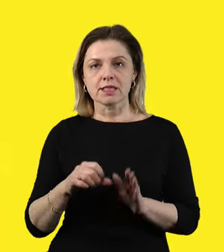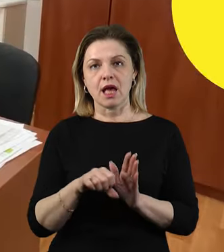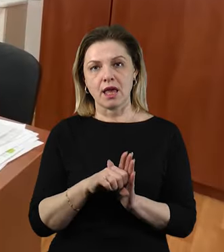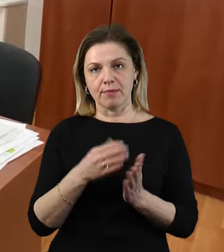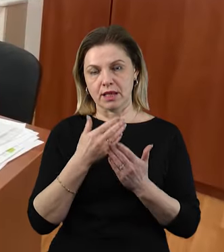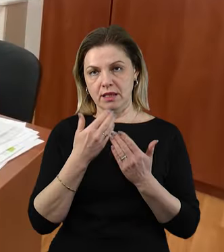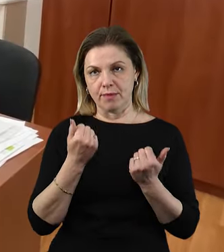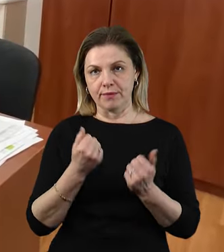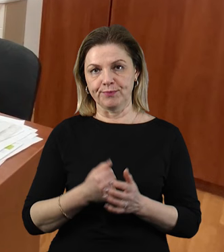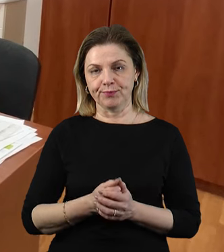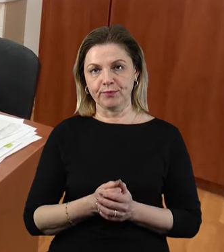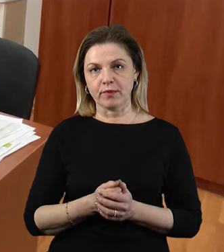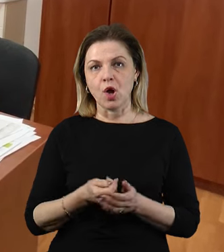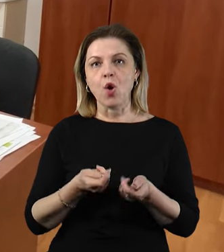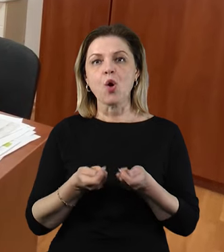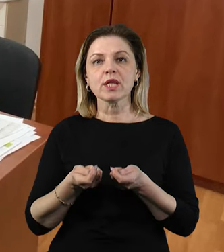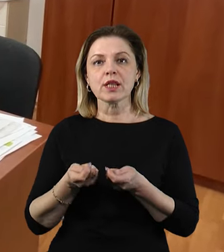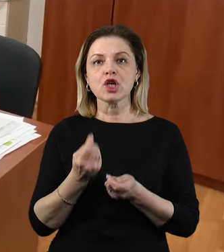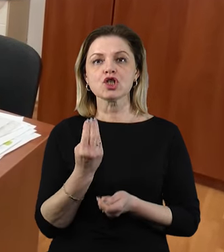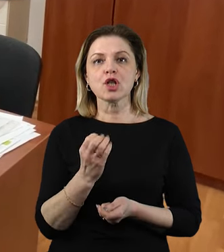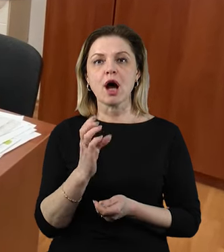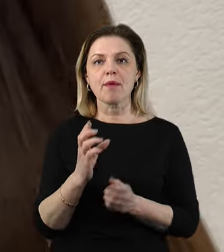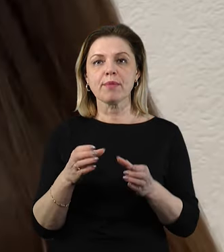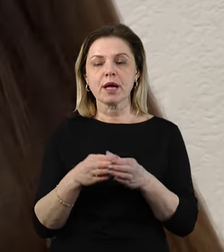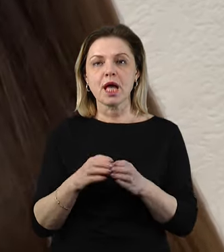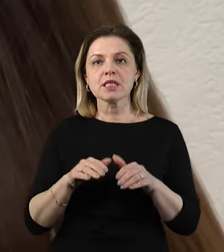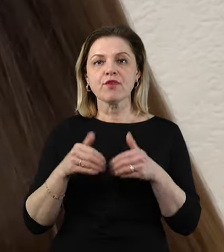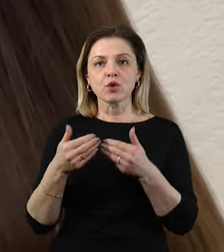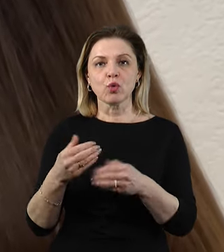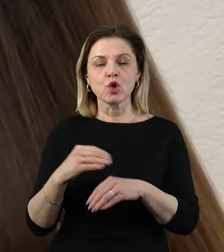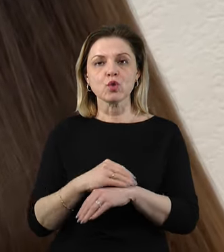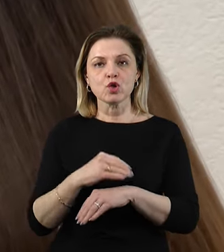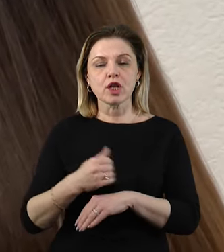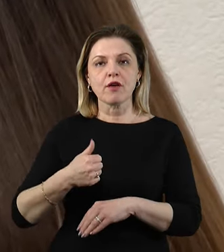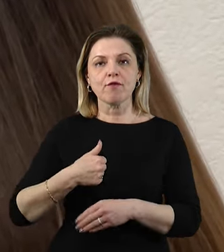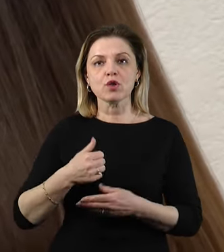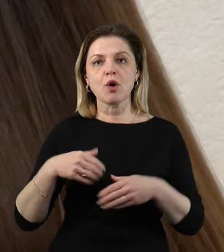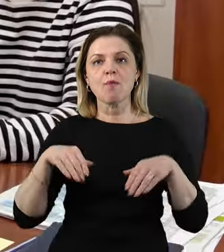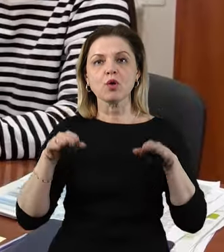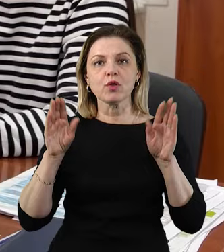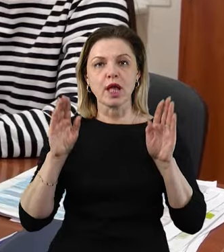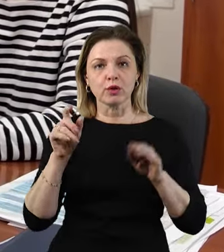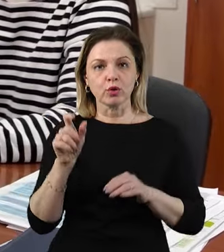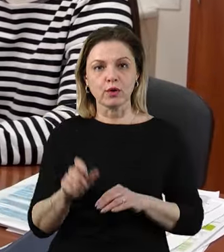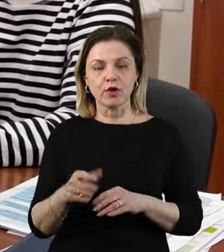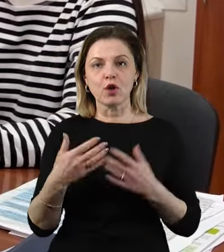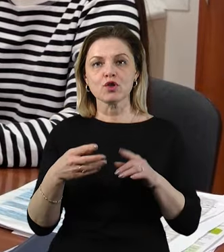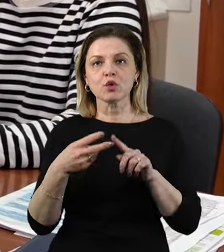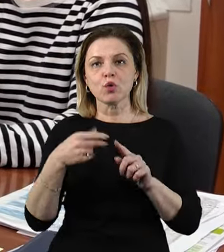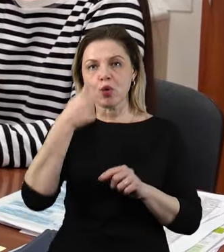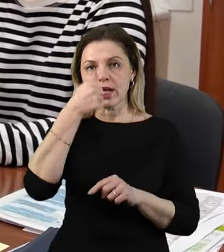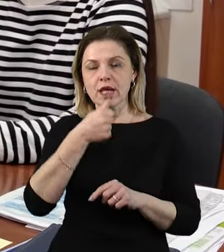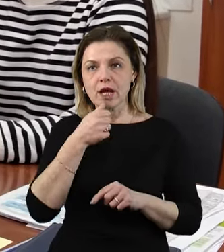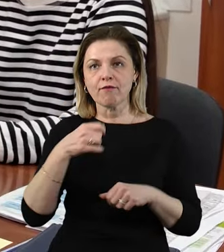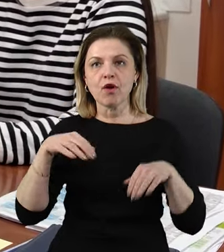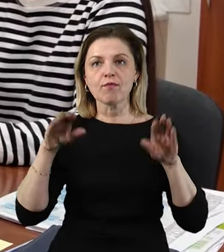До координаційного штабу звернулася Карина, дружина військовополоненого. Говорить, більше року її чоловік у полоні ворога.